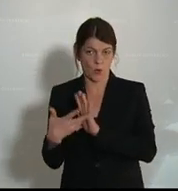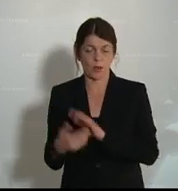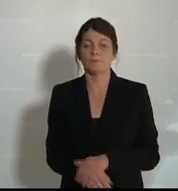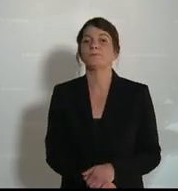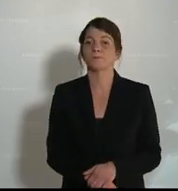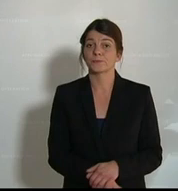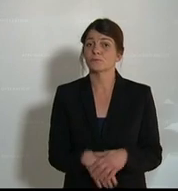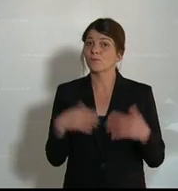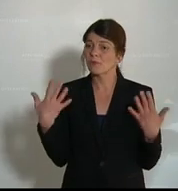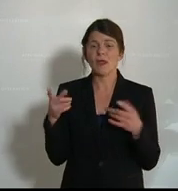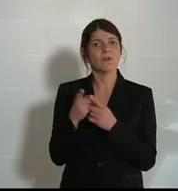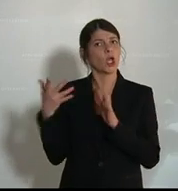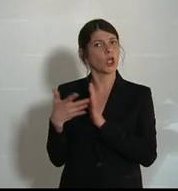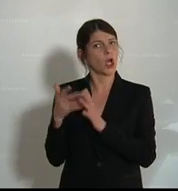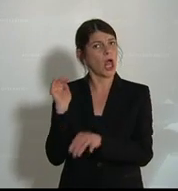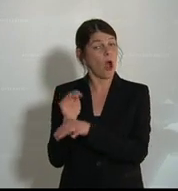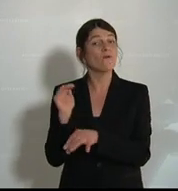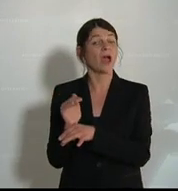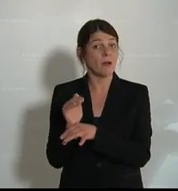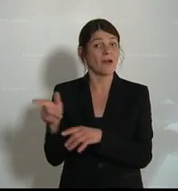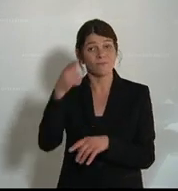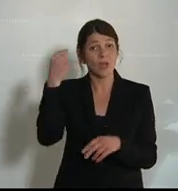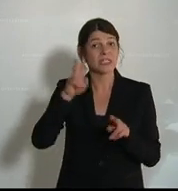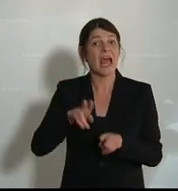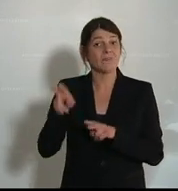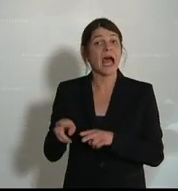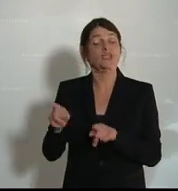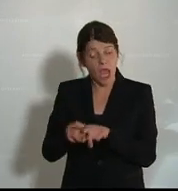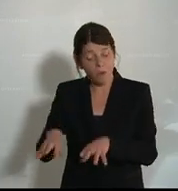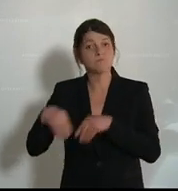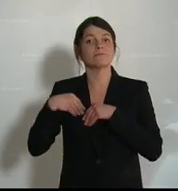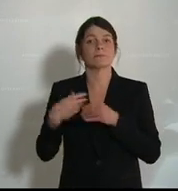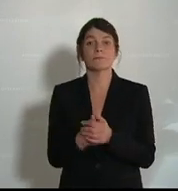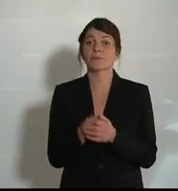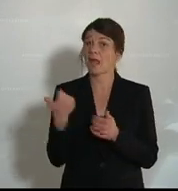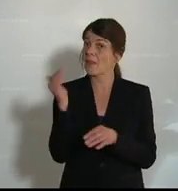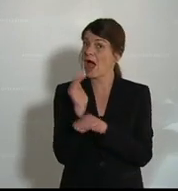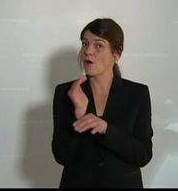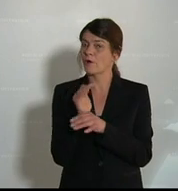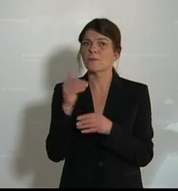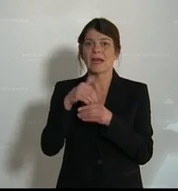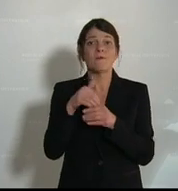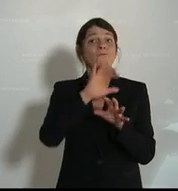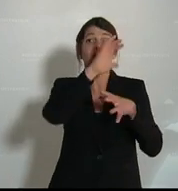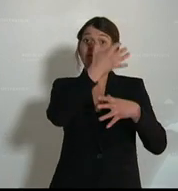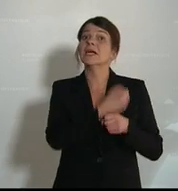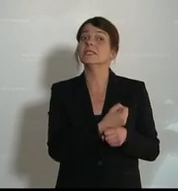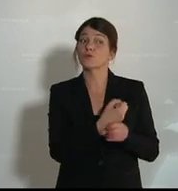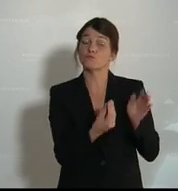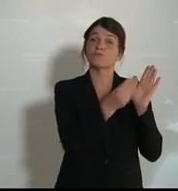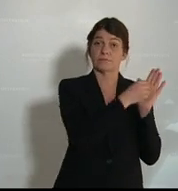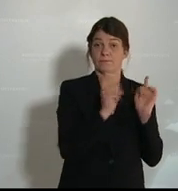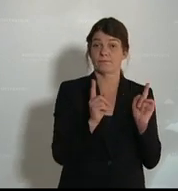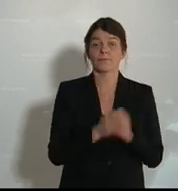einer Kontrollaufgabe, die die Volksanwaltschaft wahrnimmt, eine Aufgabe im Verfassungsrang und